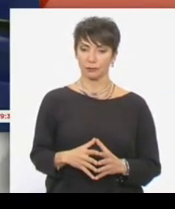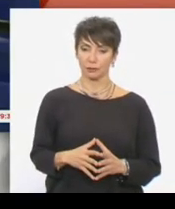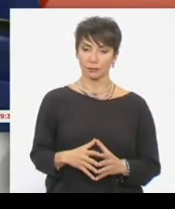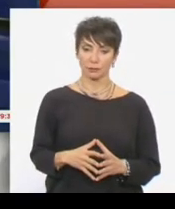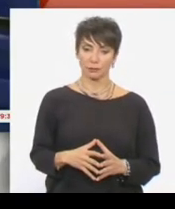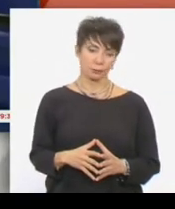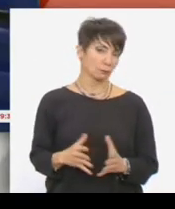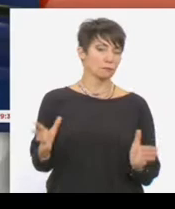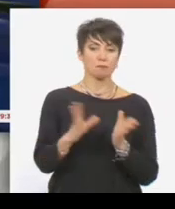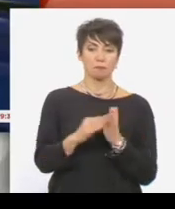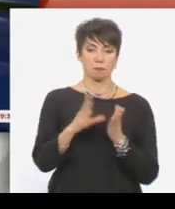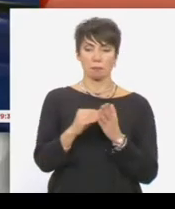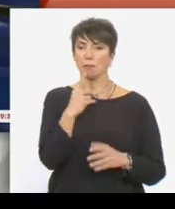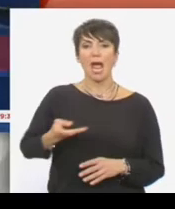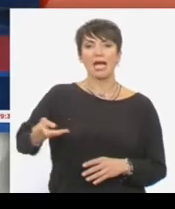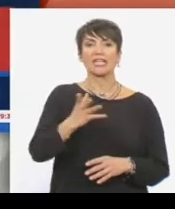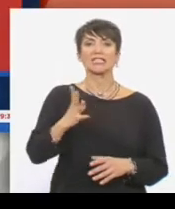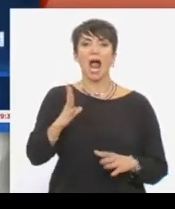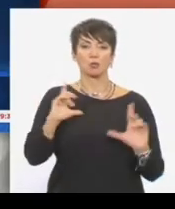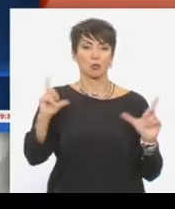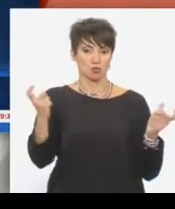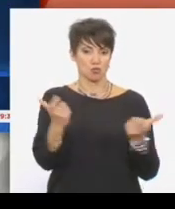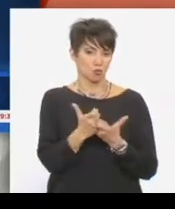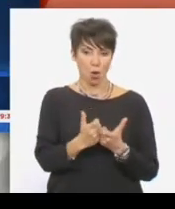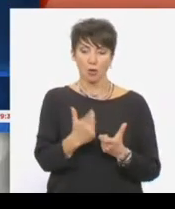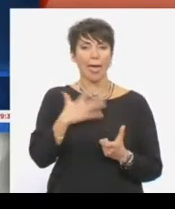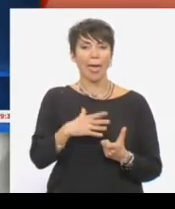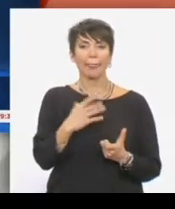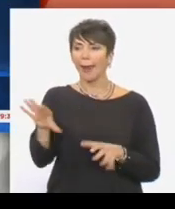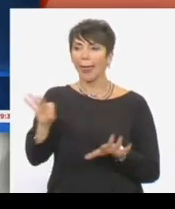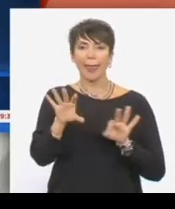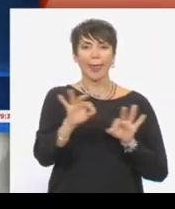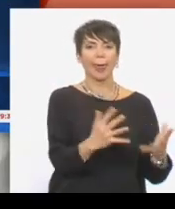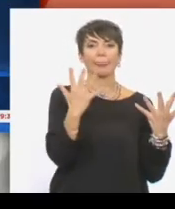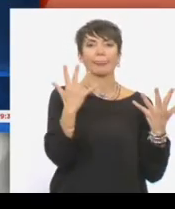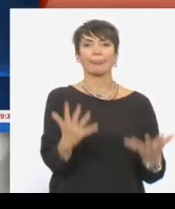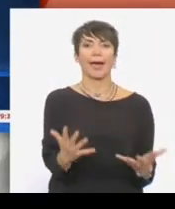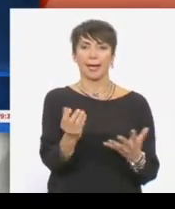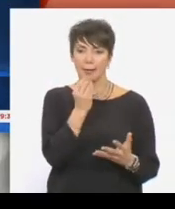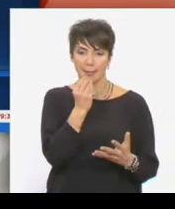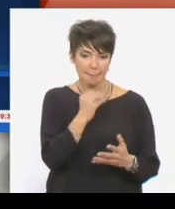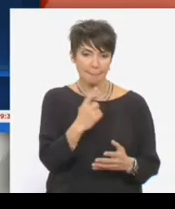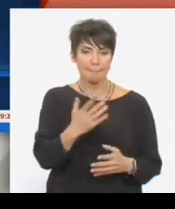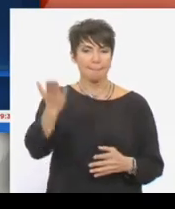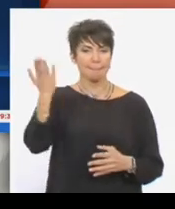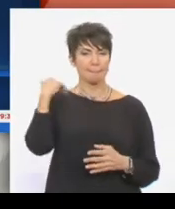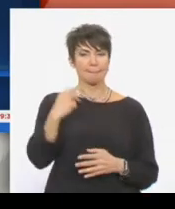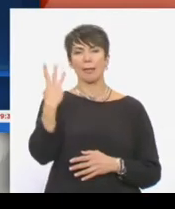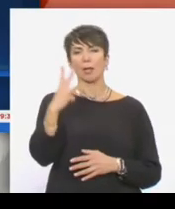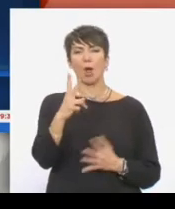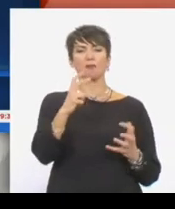Για να εξασφαλίσει μια τετραμελής οικογένεια, μόνο 10 βασικά τρόφιμα στη διάρκεια ενός έτους πλήβαμε πριν από ένα χρόνο